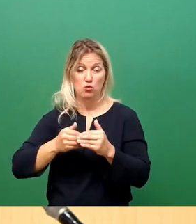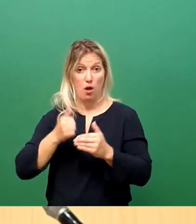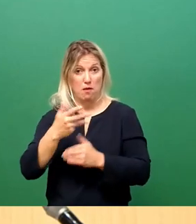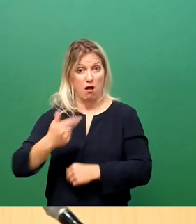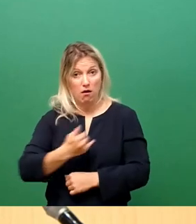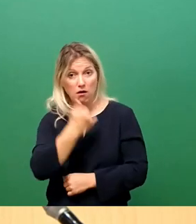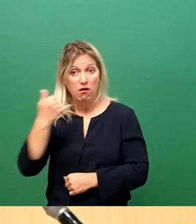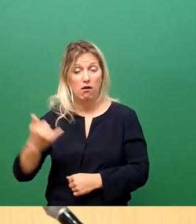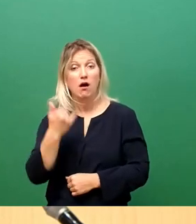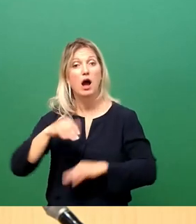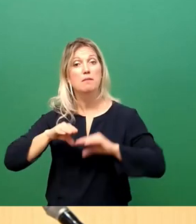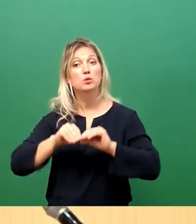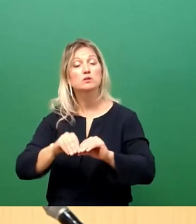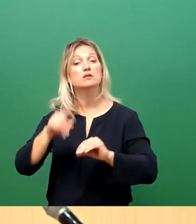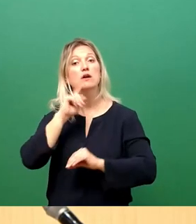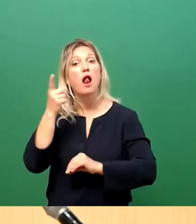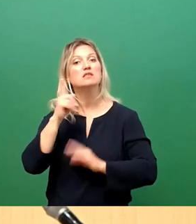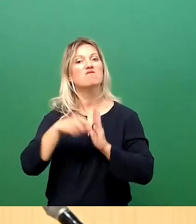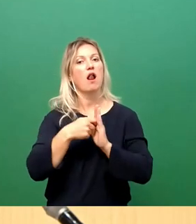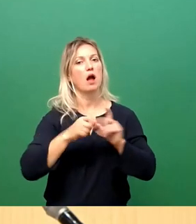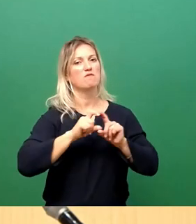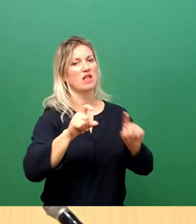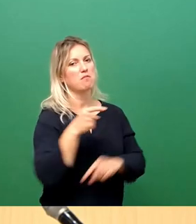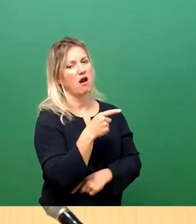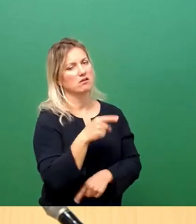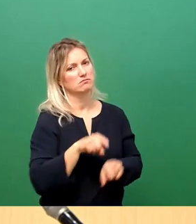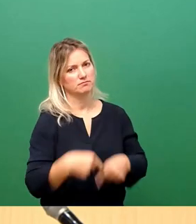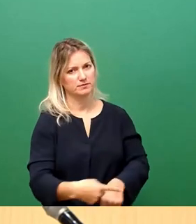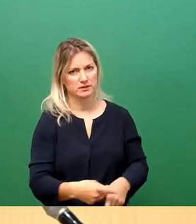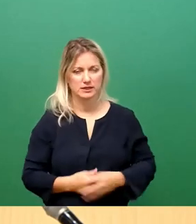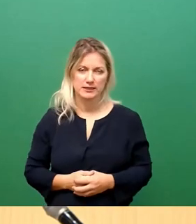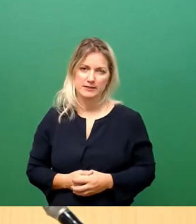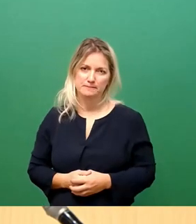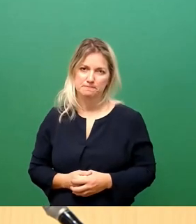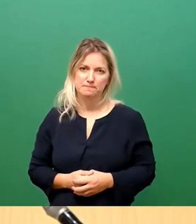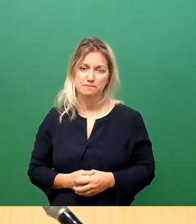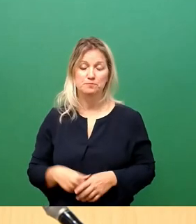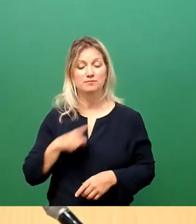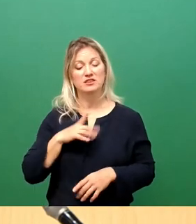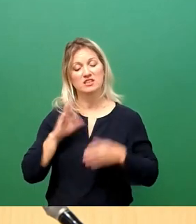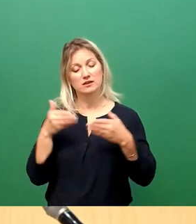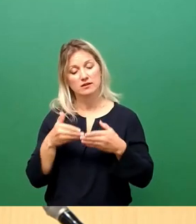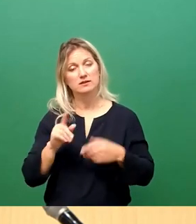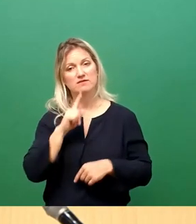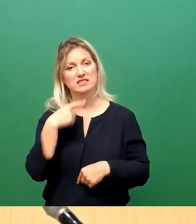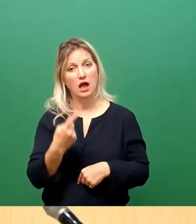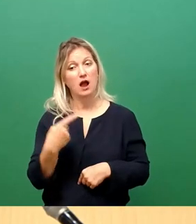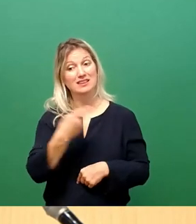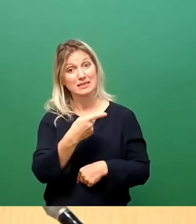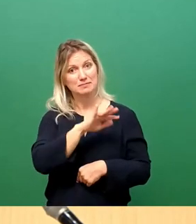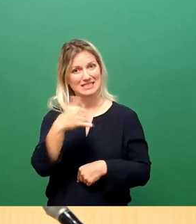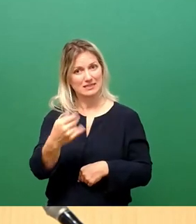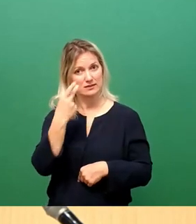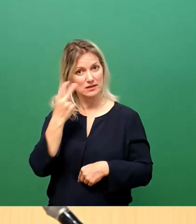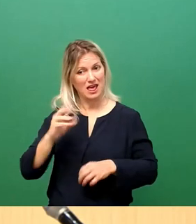auf der stadtpolitischen Herdplatte zu halten, ist nicht konstruktiv. Unsere Fraktion befürwortet daher, den geplanten Entwurf weiter zu verfolgen und setzt